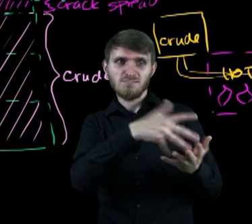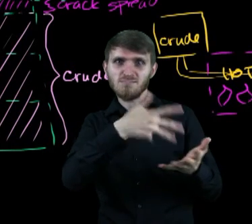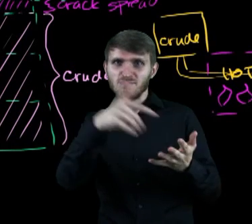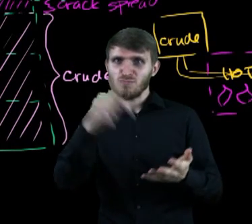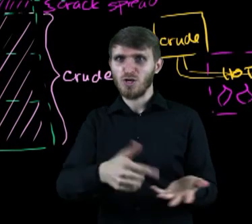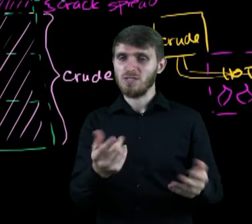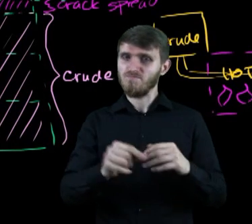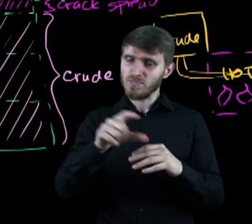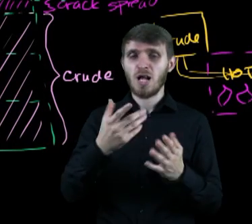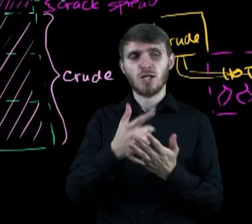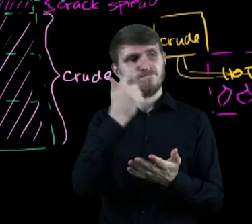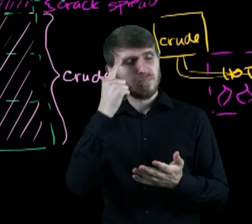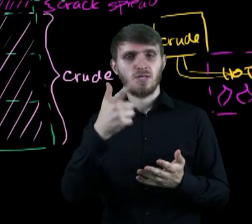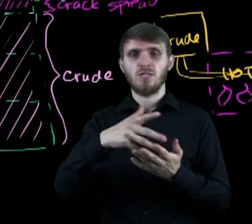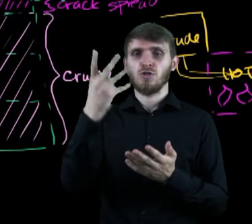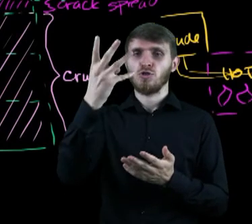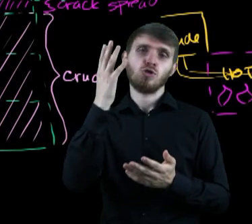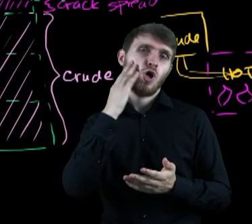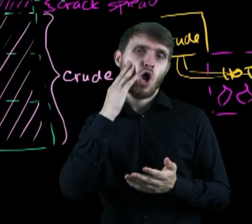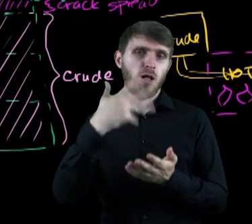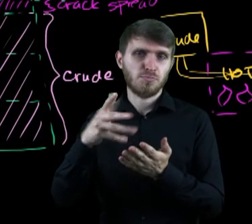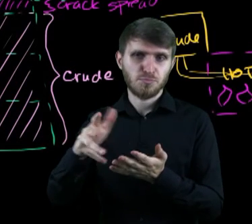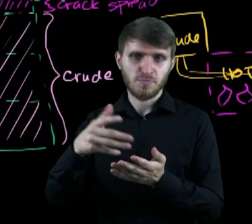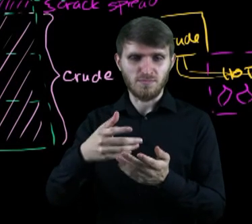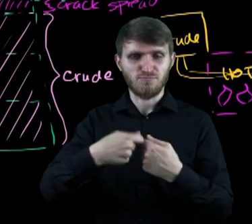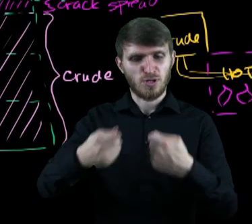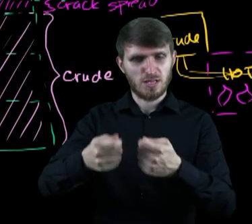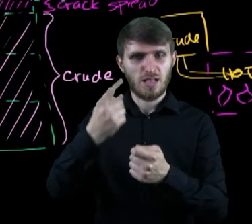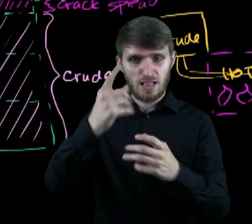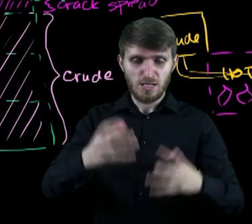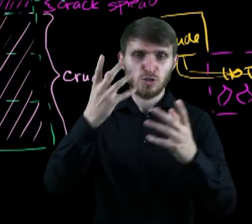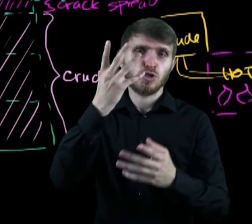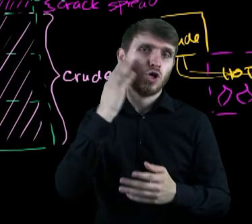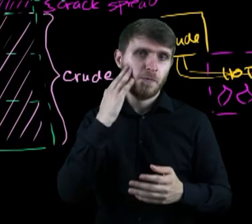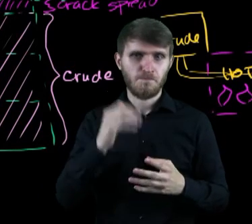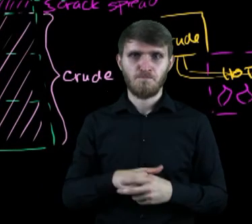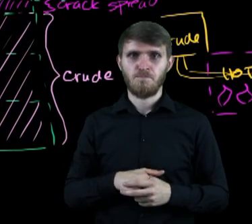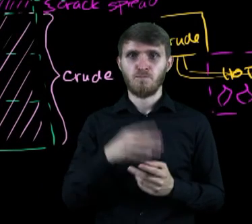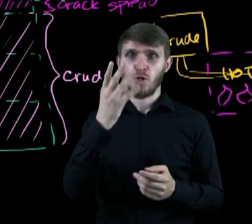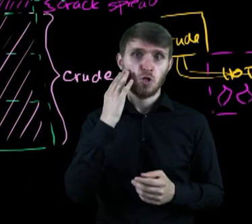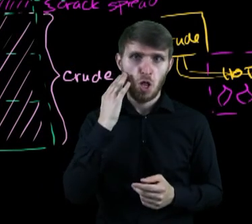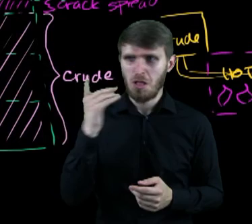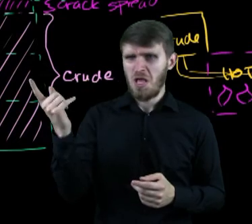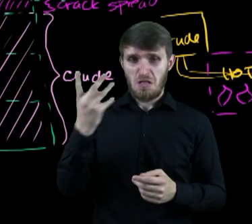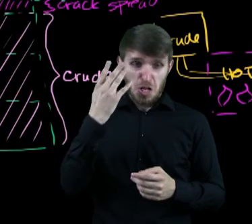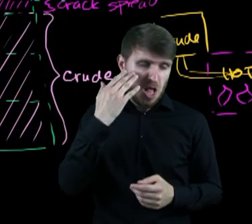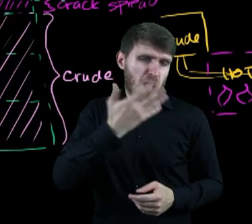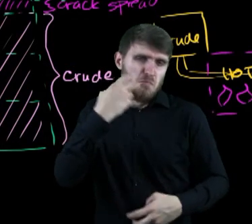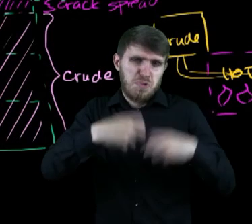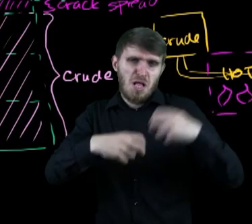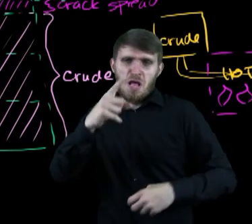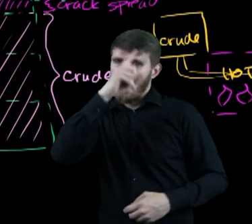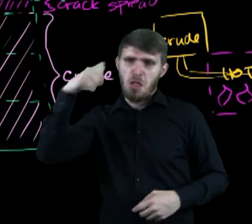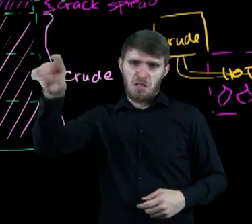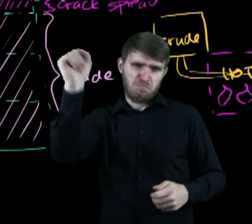stacja pokryła swoje koszty. Dlatego stacja sprzedaje benzynę po 4 dolary za galon. Powiecie,